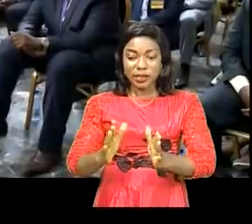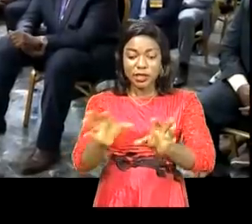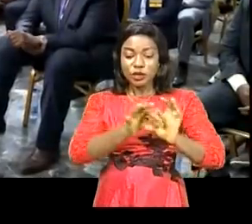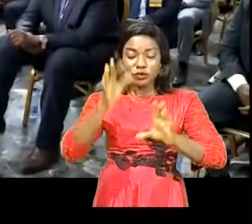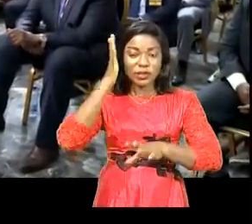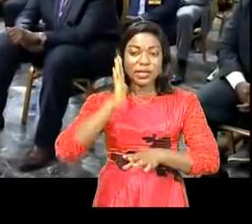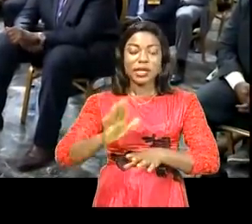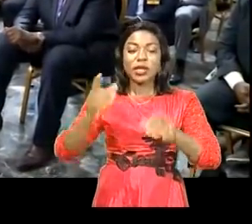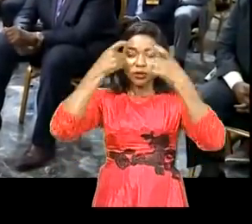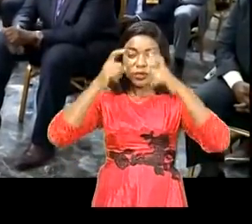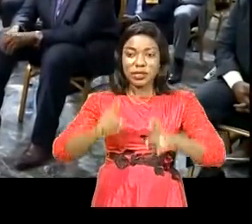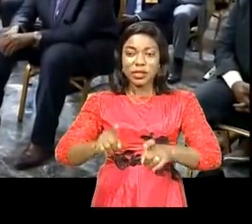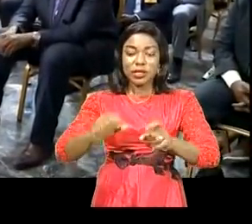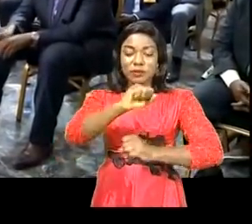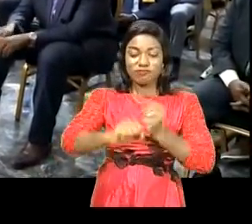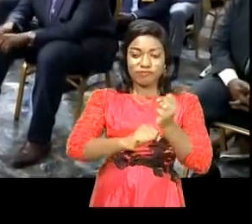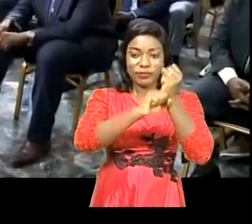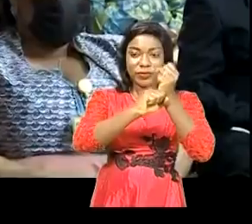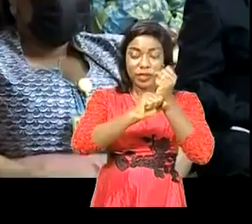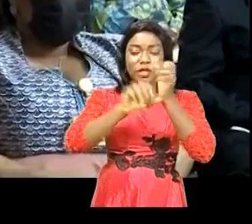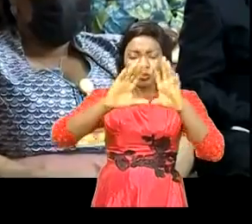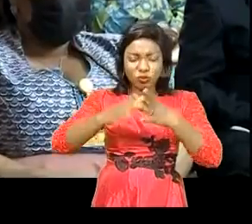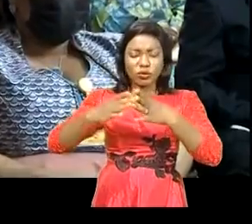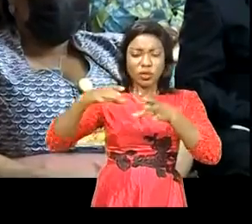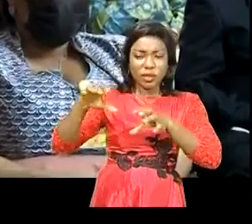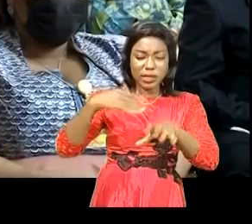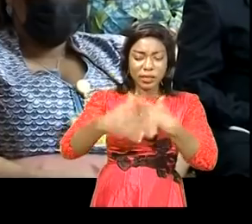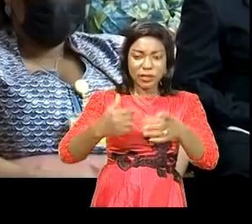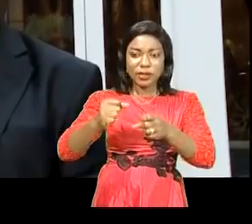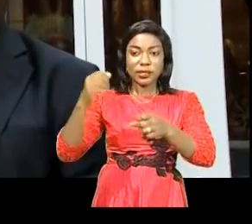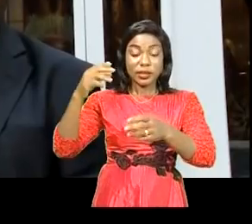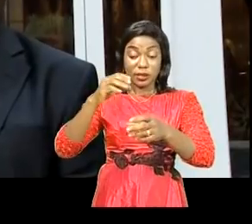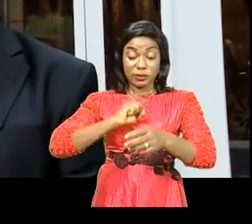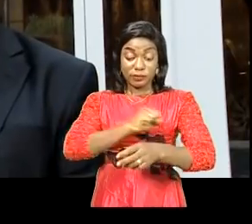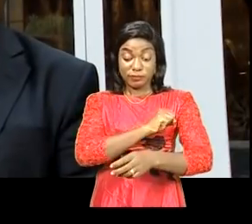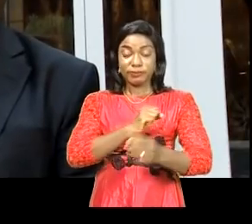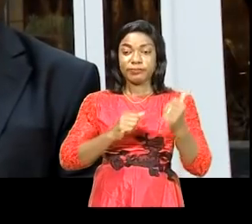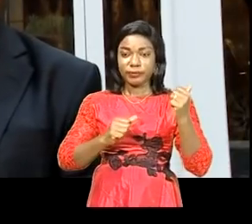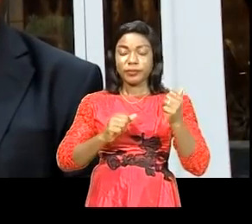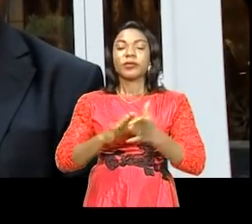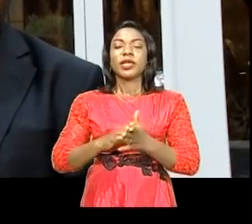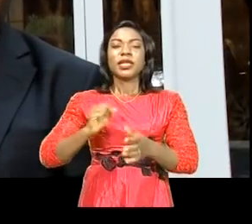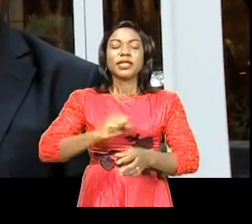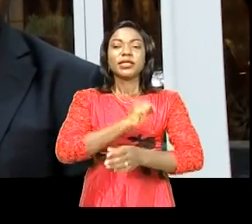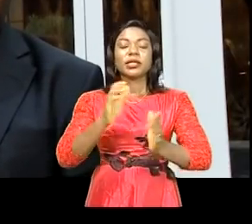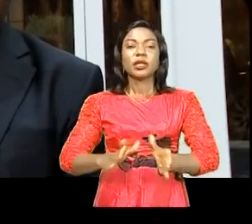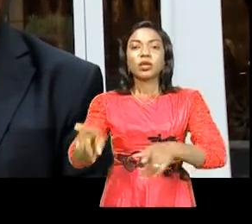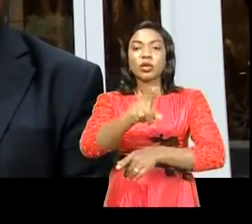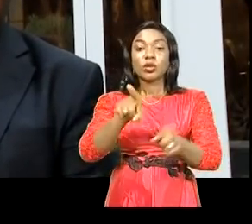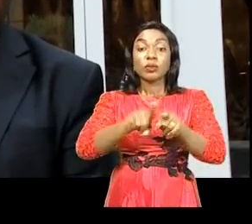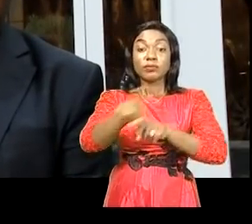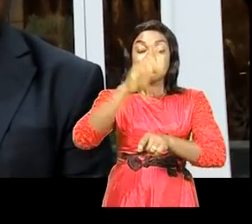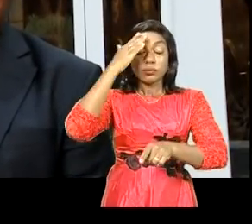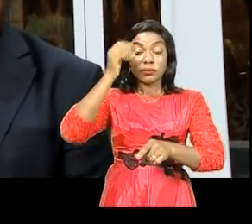'Union sacrée qui ont décidé de soutenir matériellement les opérations militaires en cours. Les sénateurs, comme vous le savez, ils ont également décidé